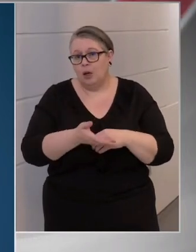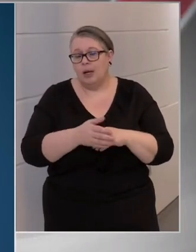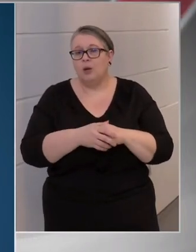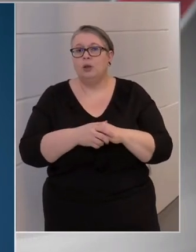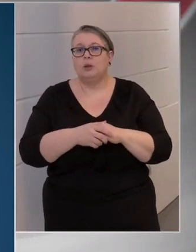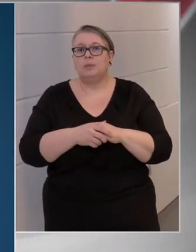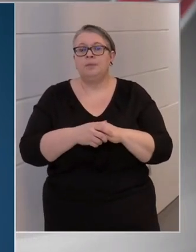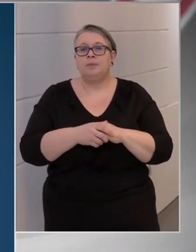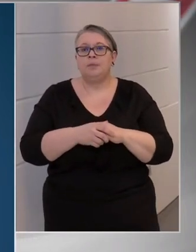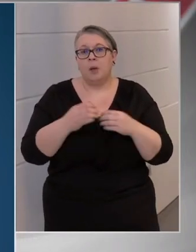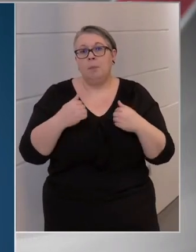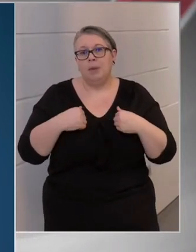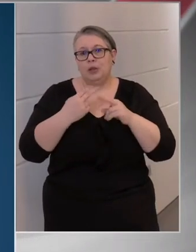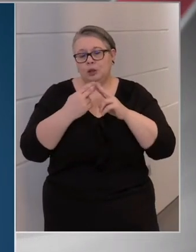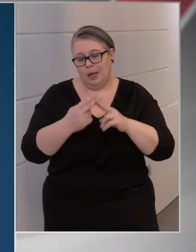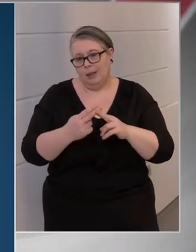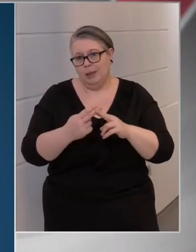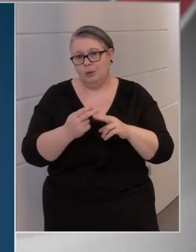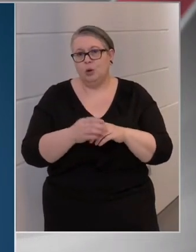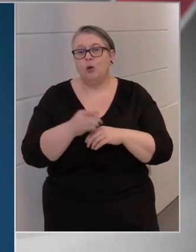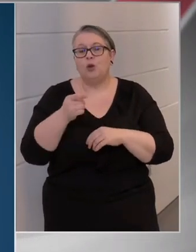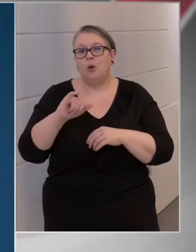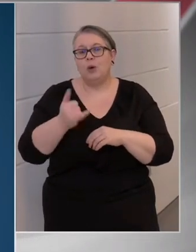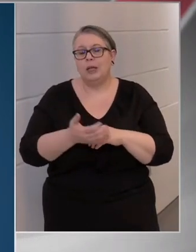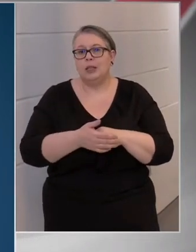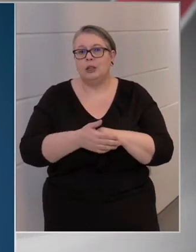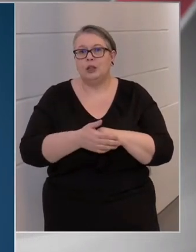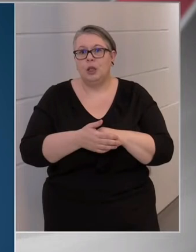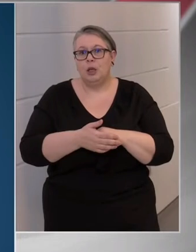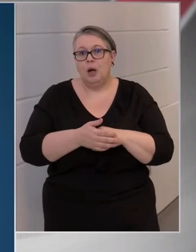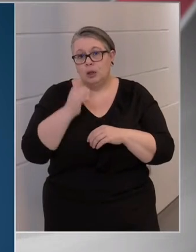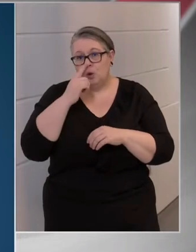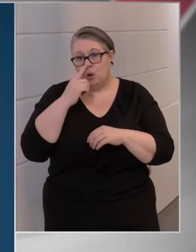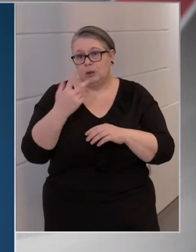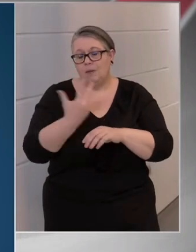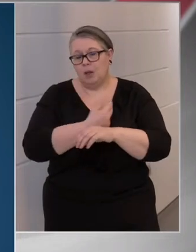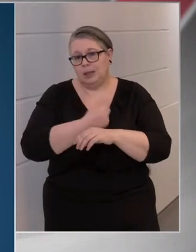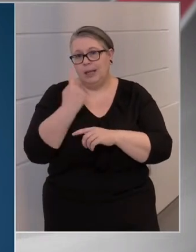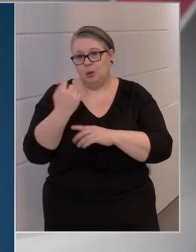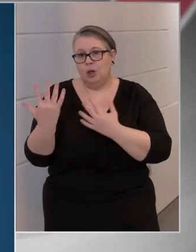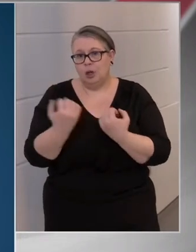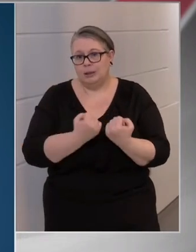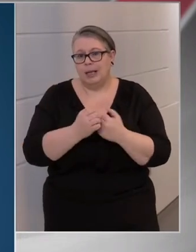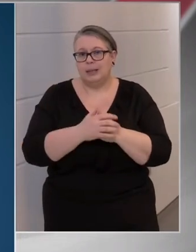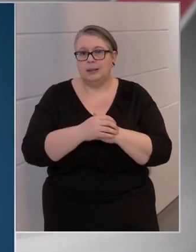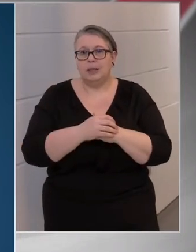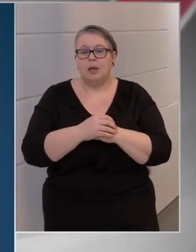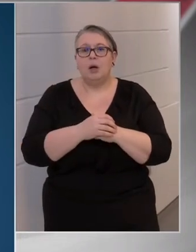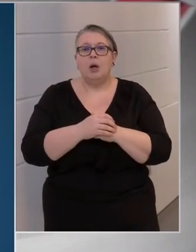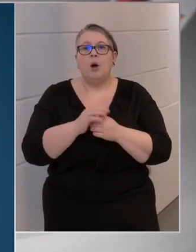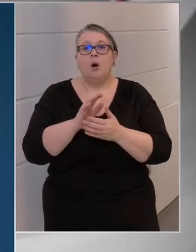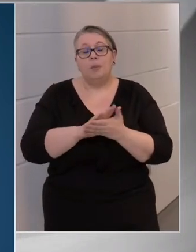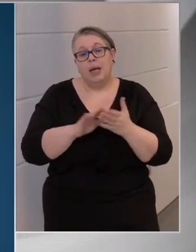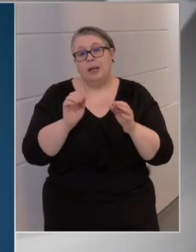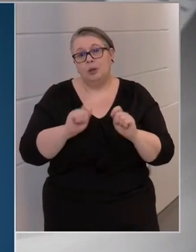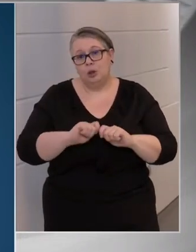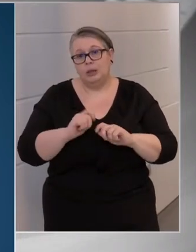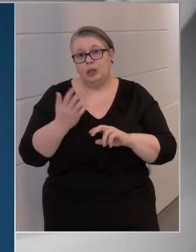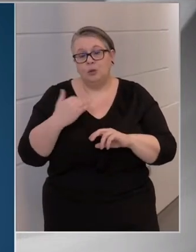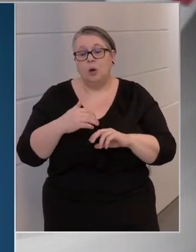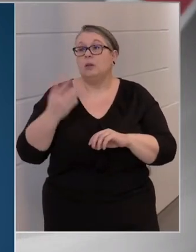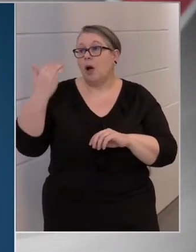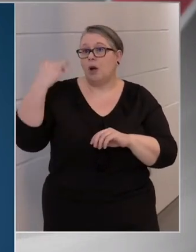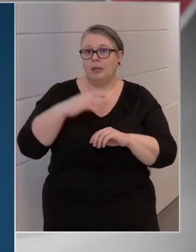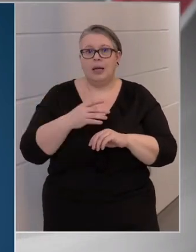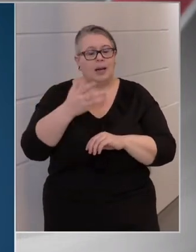hogy ott mi segítkeztünk abban, hogy ők is a Sputnik vakcinát be tudjanak szerezni. Hogy ez milyen jó döntés volt annak idején,